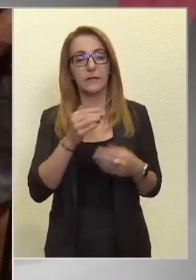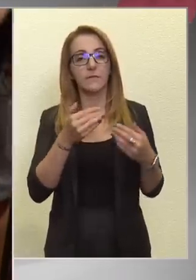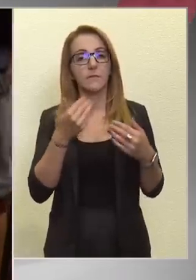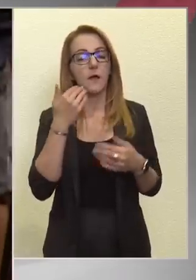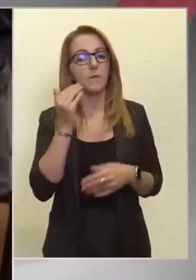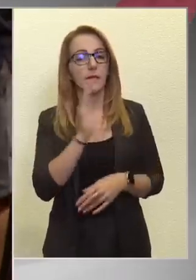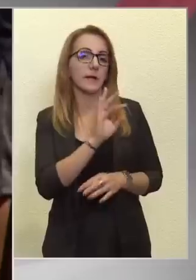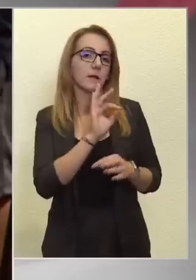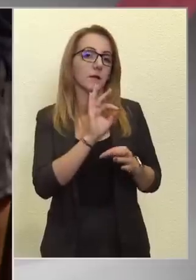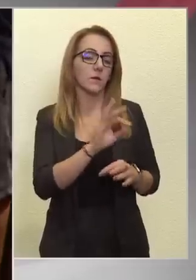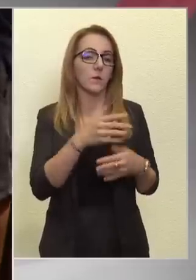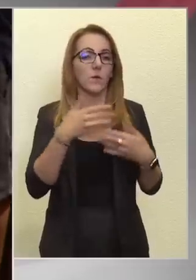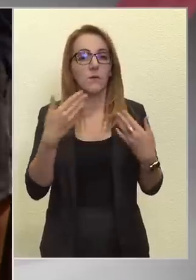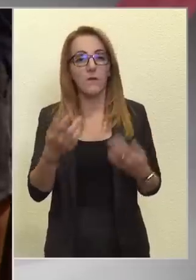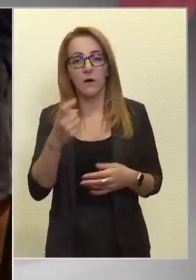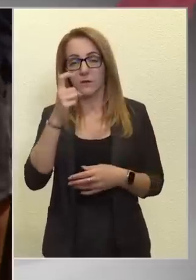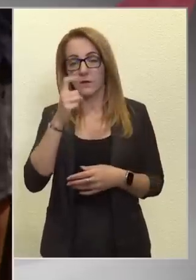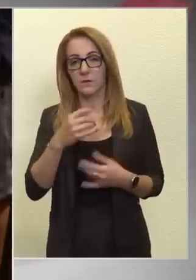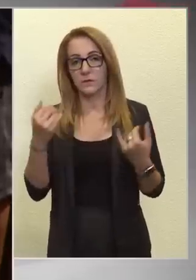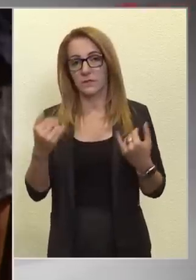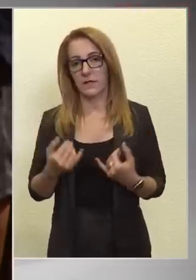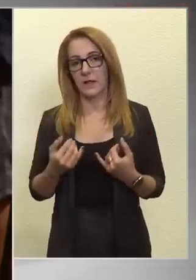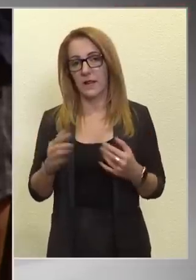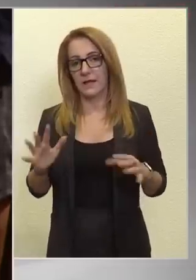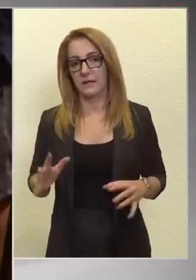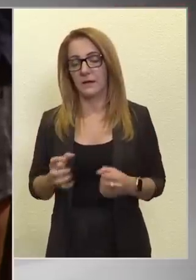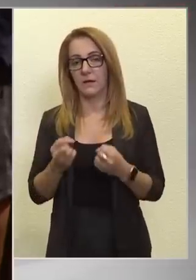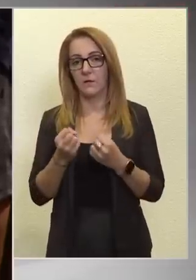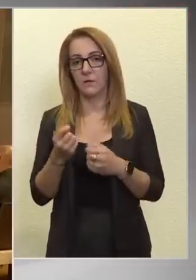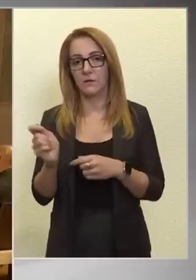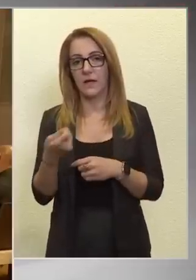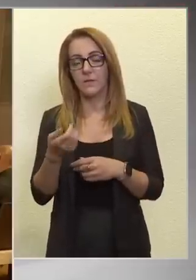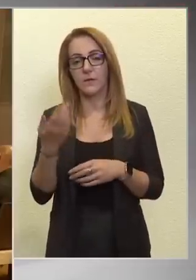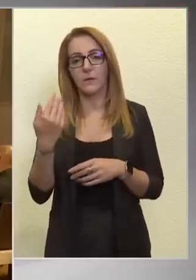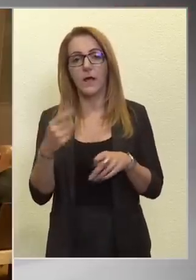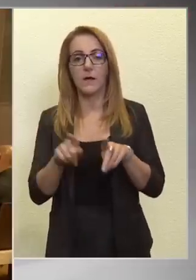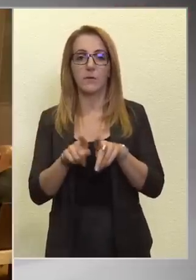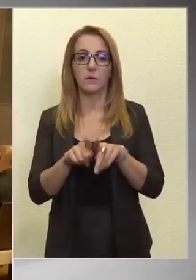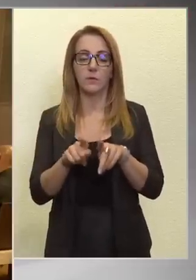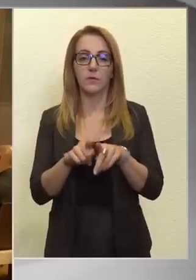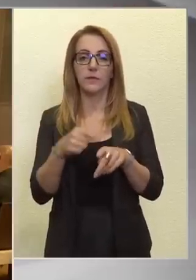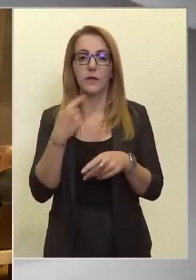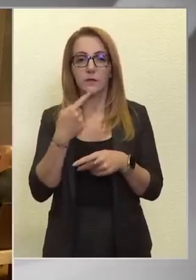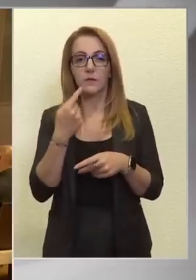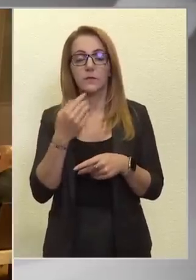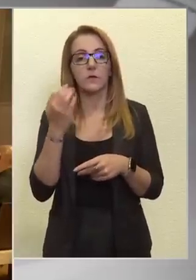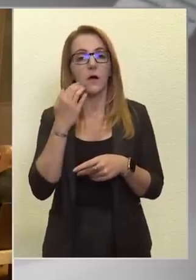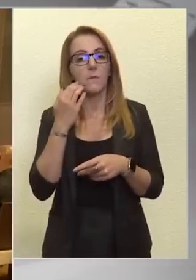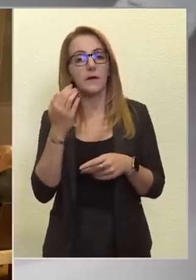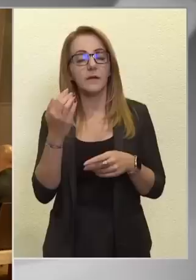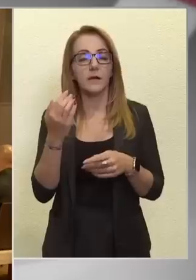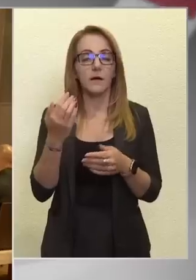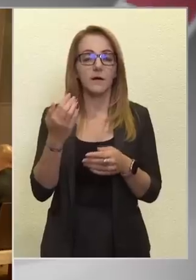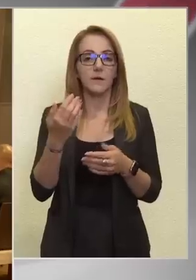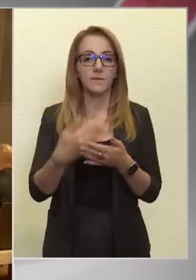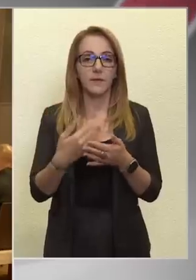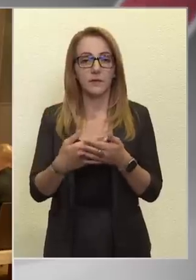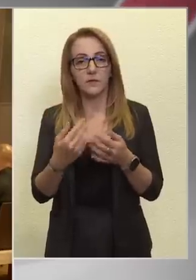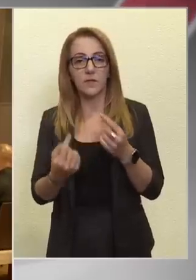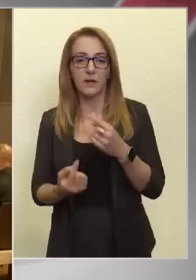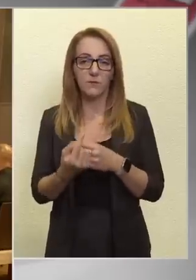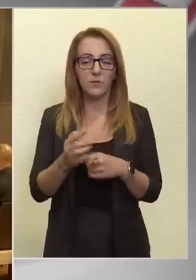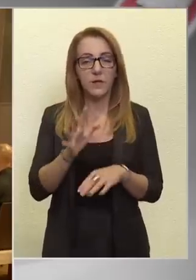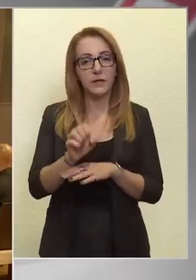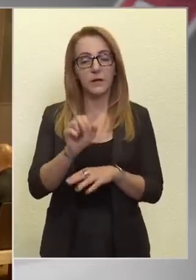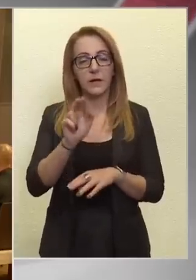rossz-e a jelenleg kialakult háború, korábban úgy nyilatkozott az amerikai gazdaság, azért meglátősen furcsan reagált rá, hogy most hogy